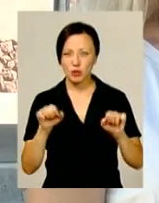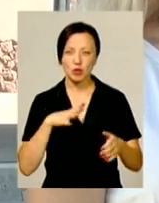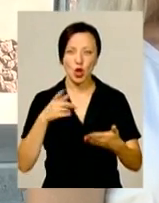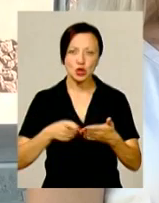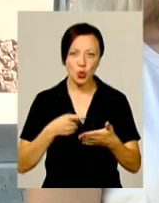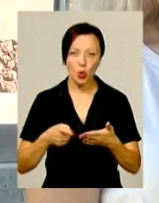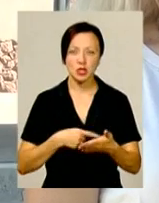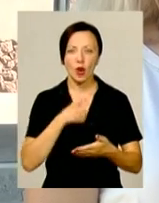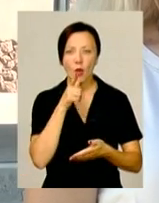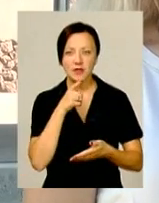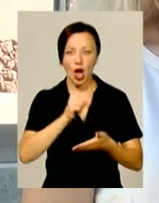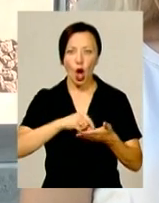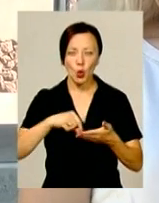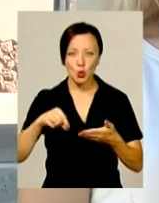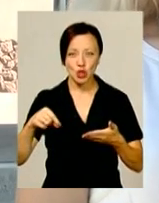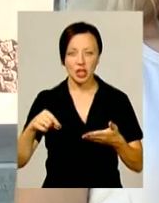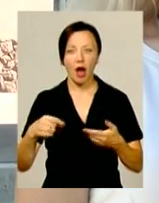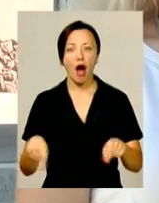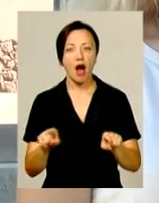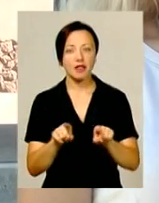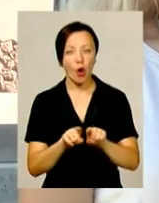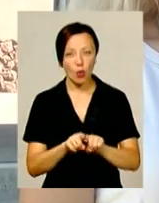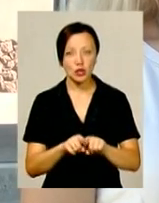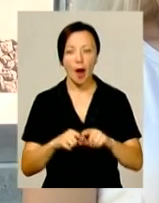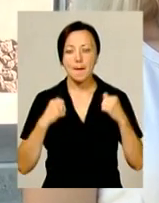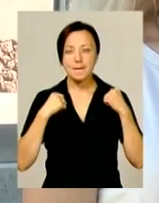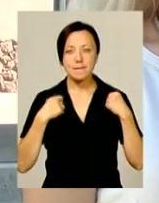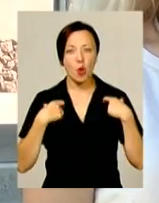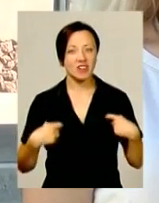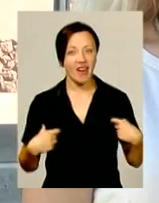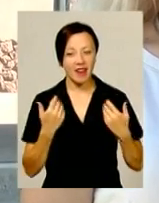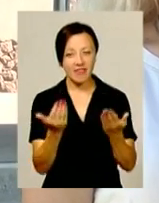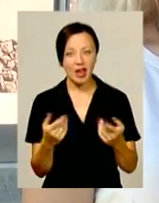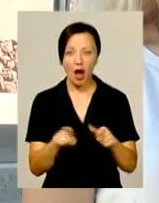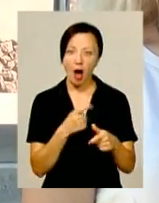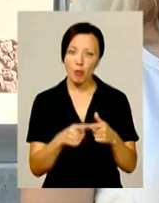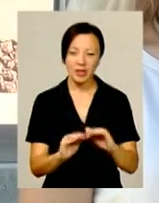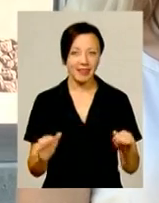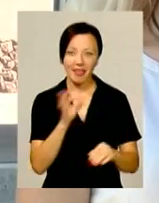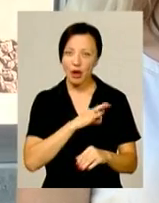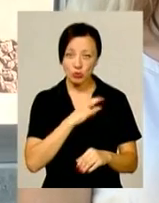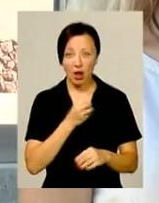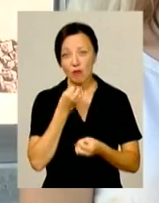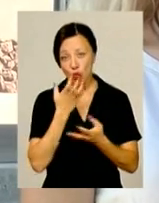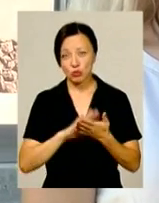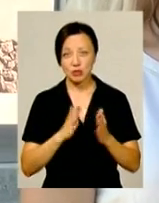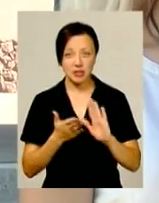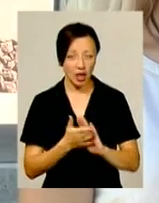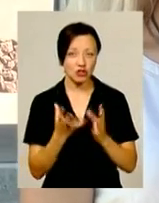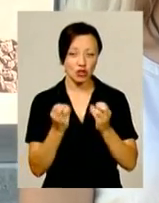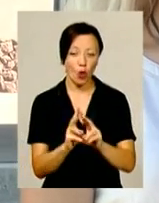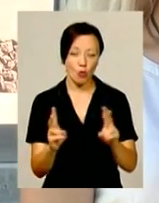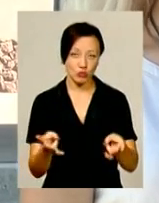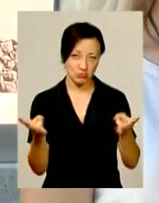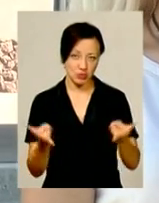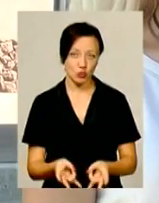зошити, олівці, ручки, а також портфелі, якими ви або ваші діти вже не користуються, але знаходяться в хорошому стані, щоб ще